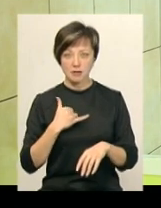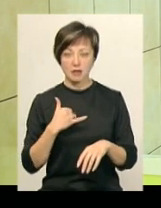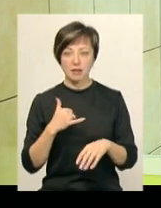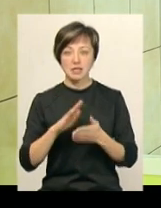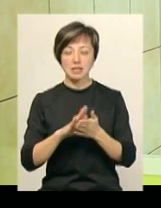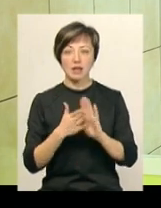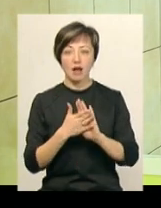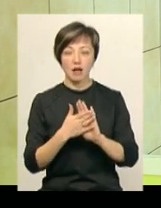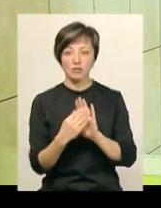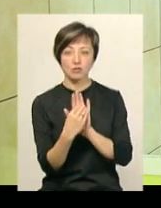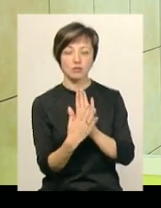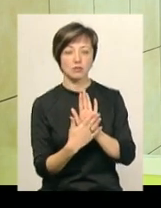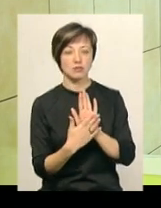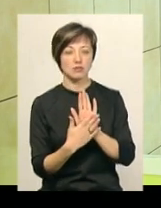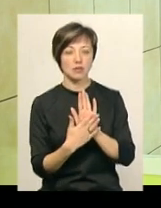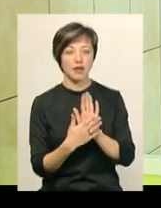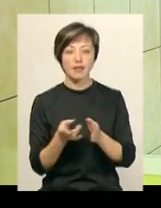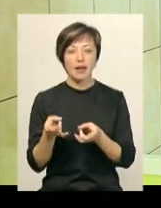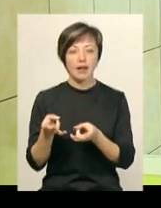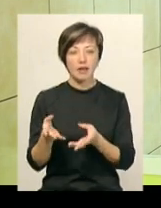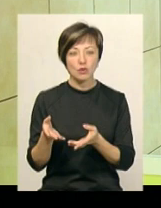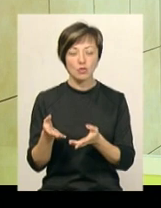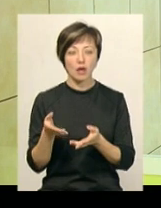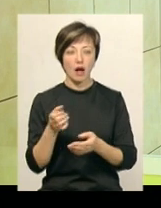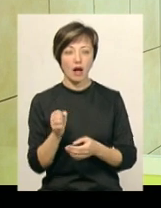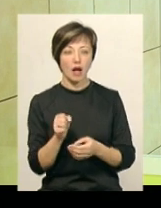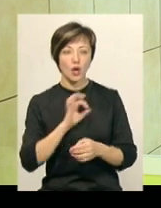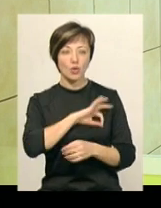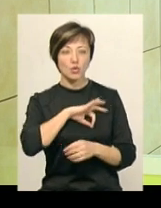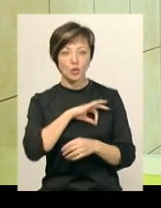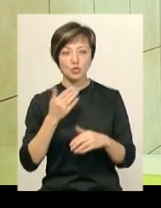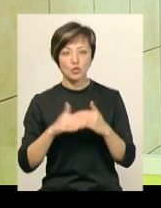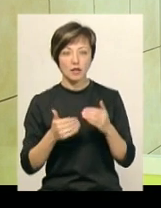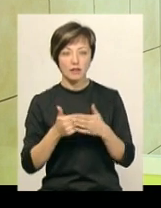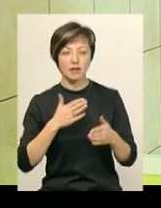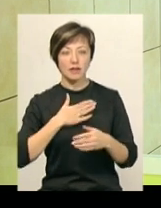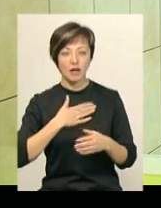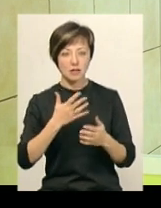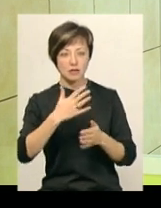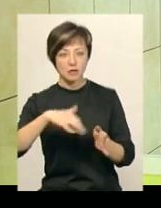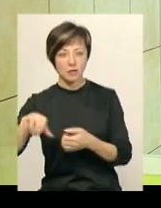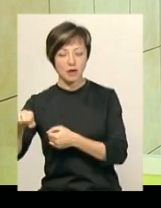статус не то що кинутих, підкинутих. Вони якось юридично вже від нас уходять